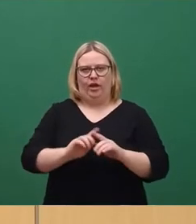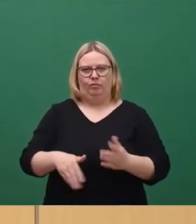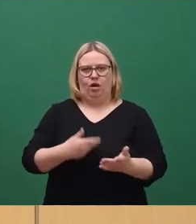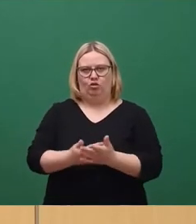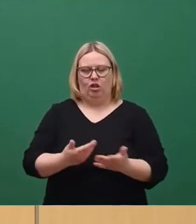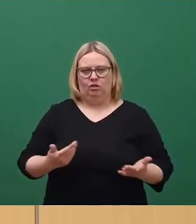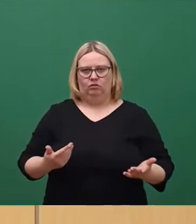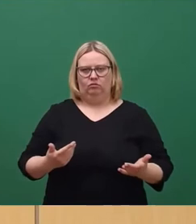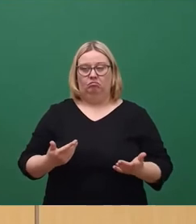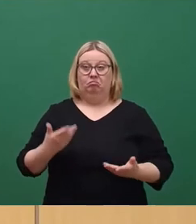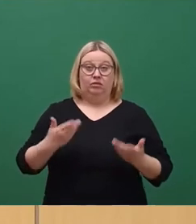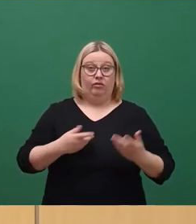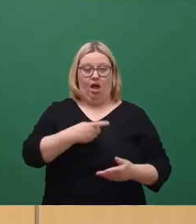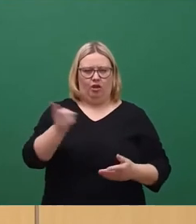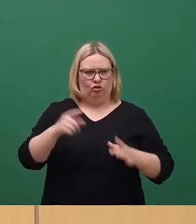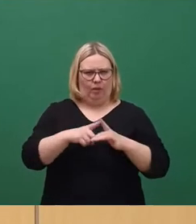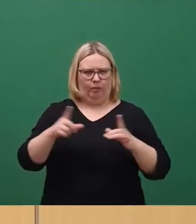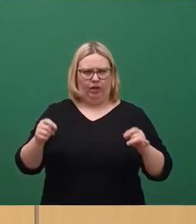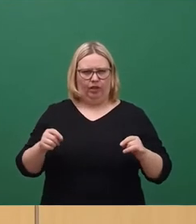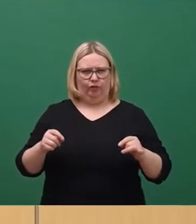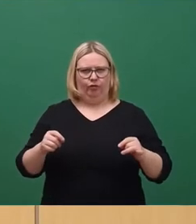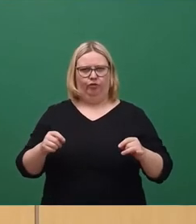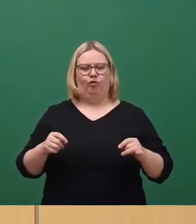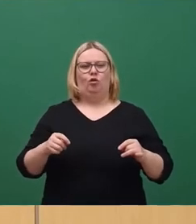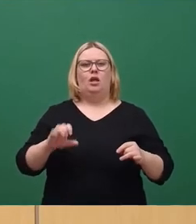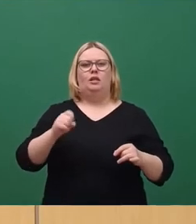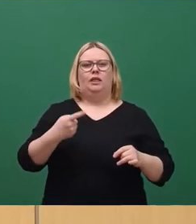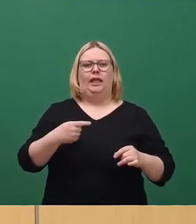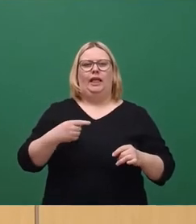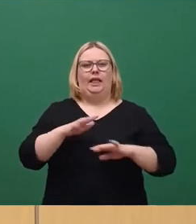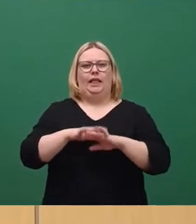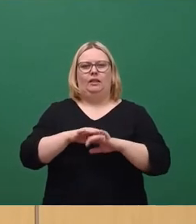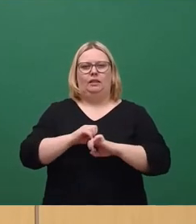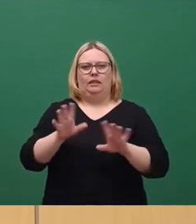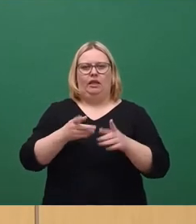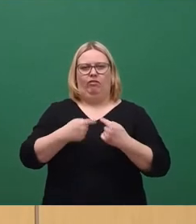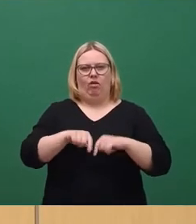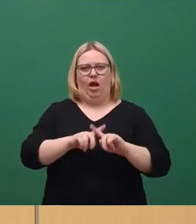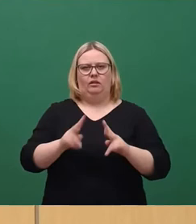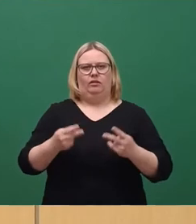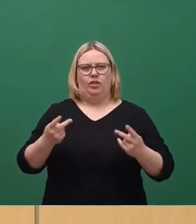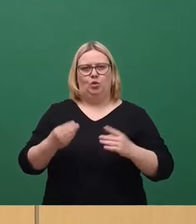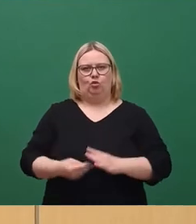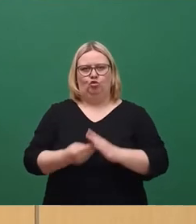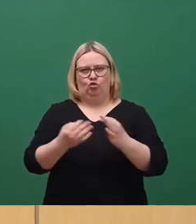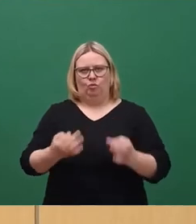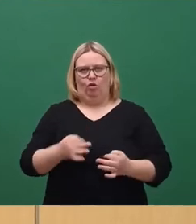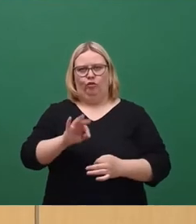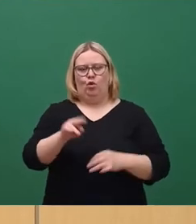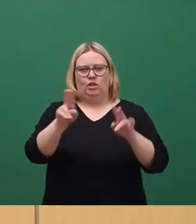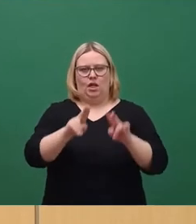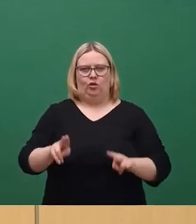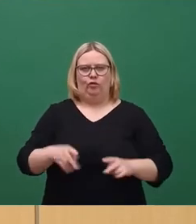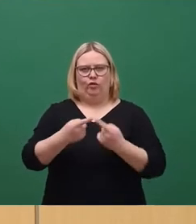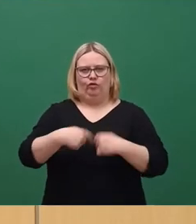Sie haben ja vielleicht alle den Brief von der SG Gittersee bekommen. Und zwar ist das ein Verein, der dringend Unterstützung für die Sanierung seines